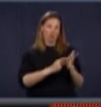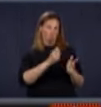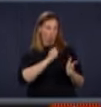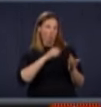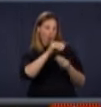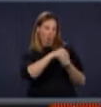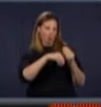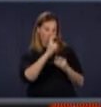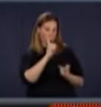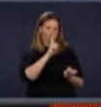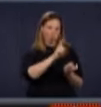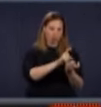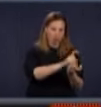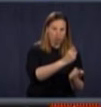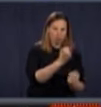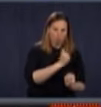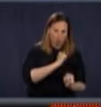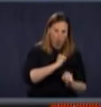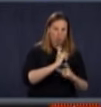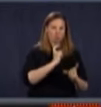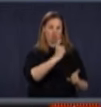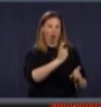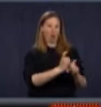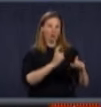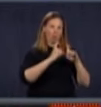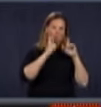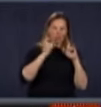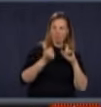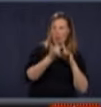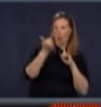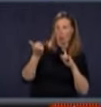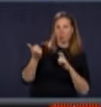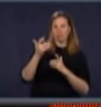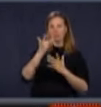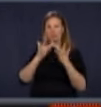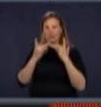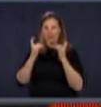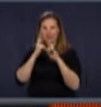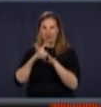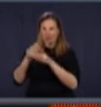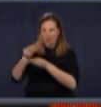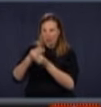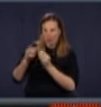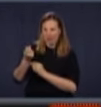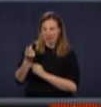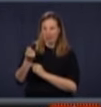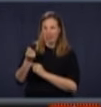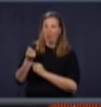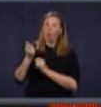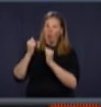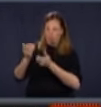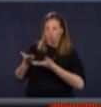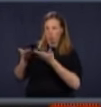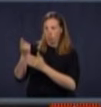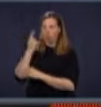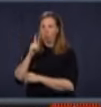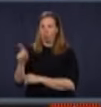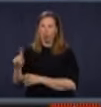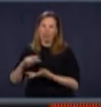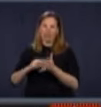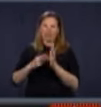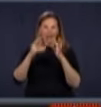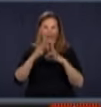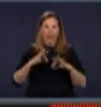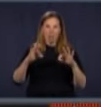la population qui peut s'en procurer un parce qu y a plein de compagnies, surtout des couvre-visages, de s'en procurer un. à ce moment-là, ça nous